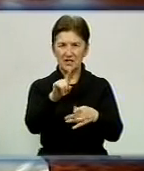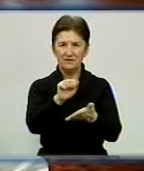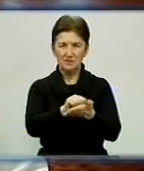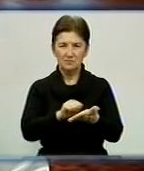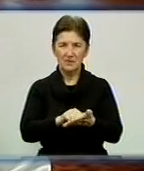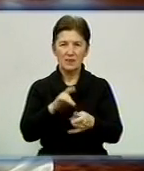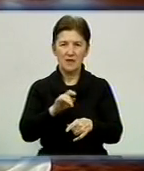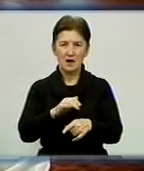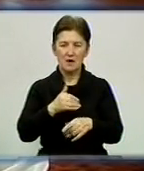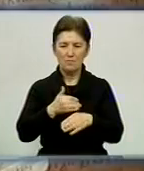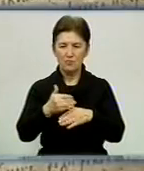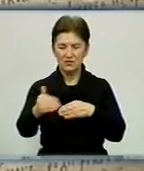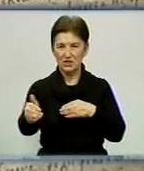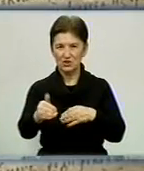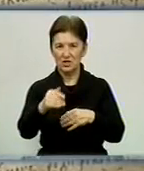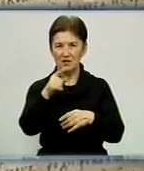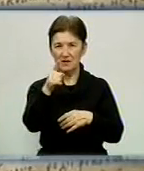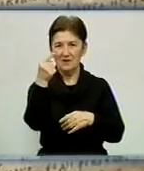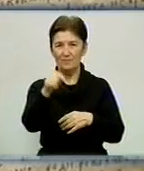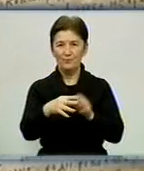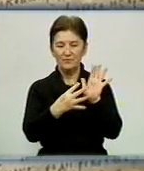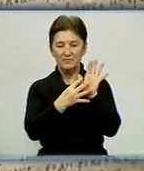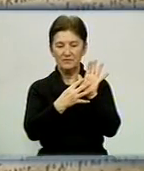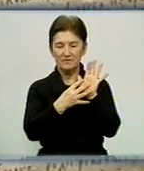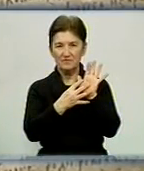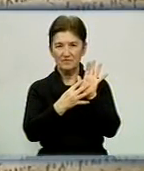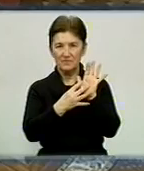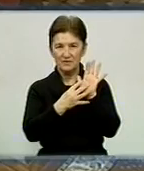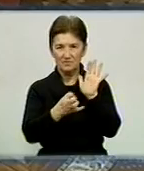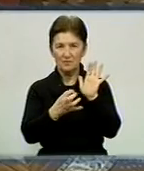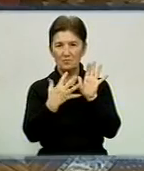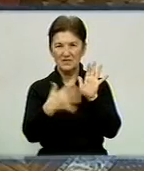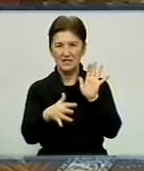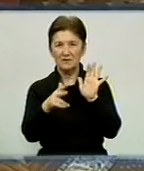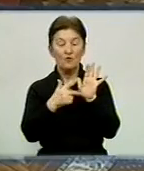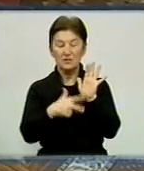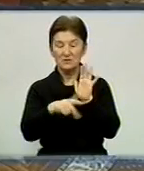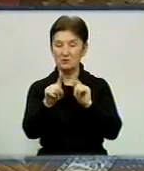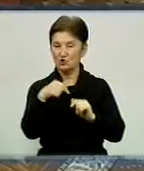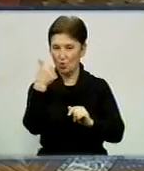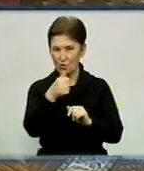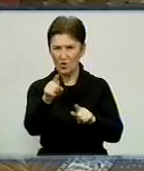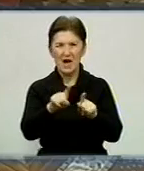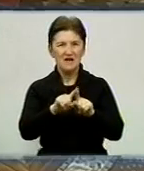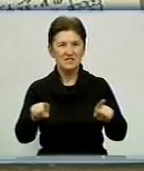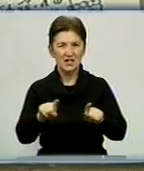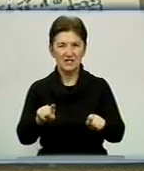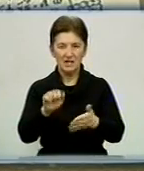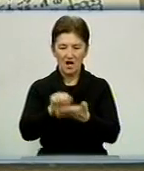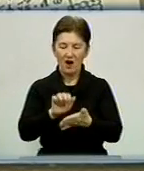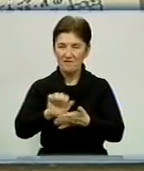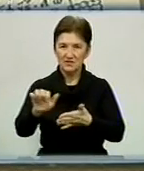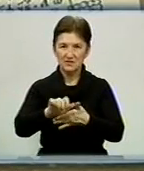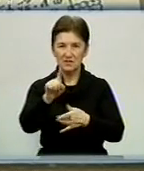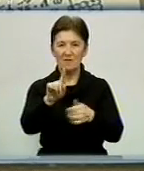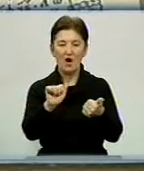років пізніше. Новий заповід Івана Федорова 1581 року зберігається у відділі рідкісних і цінних видань обласної бібліотеки імені